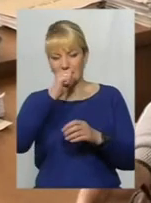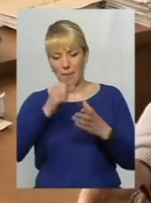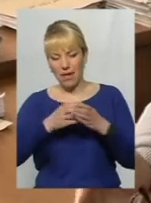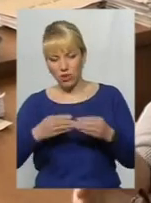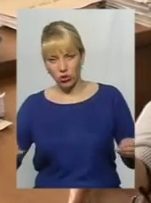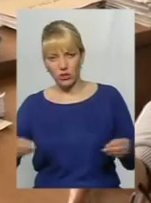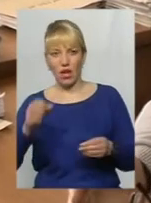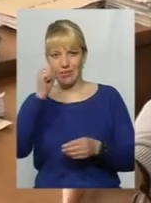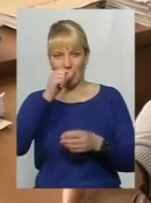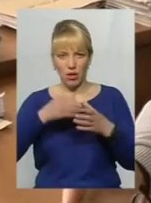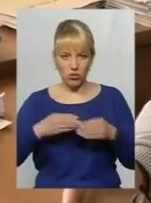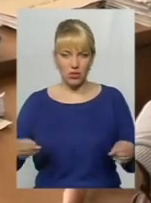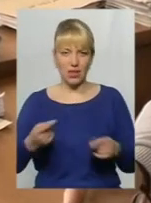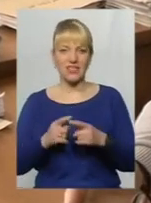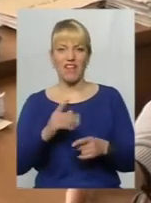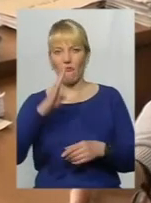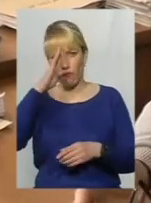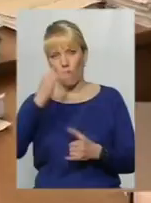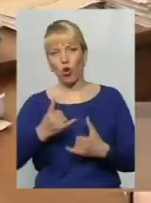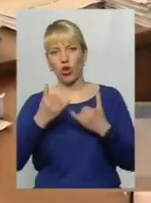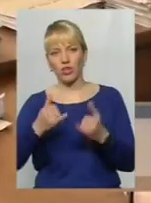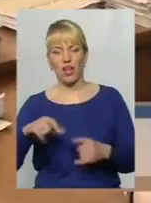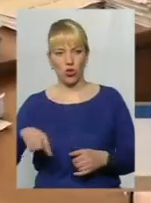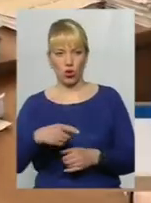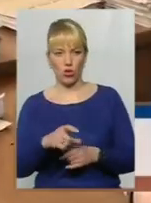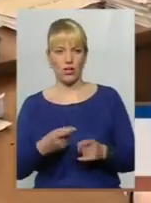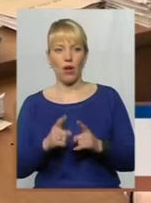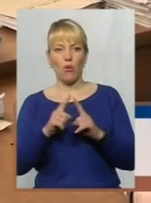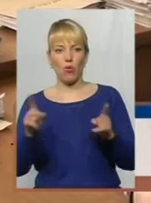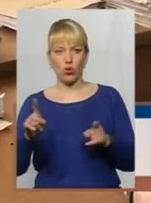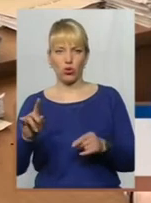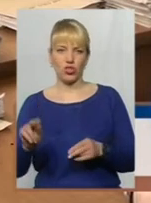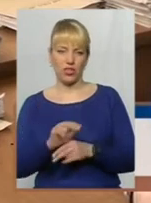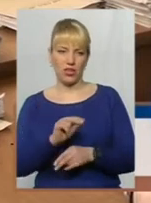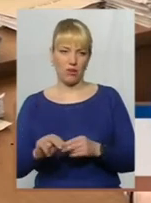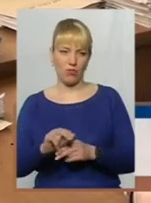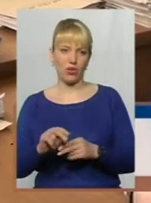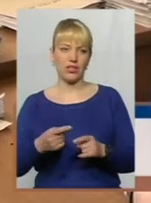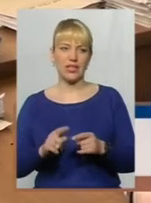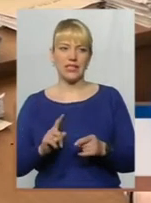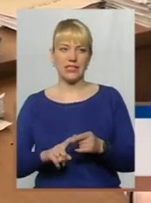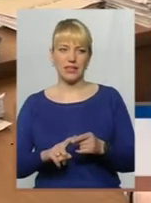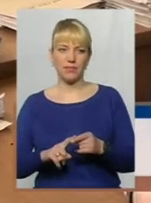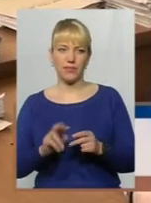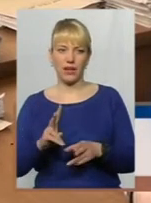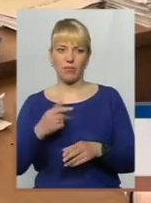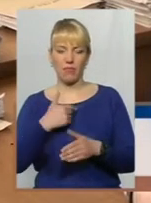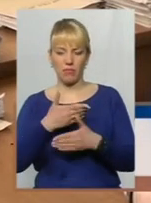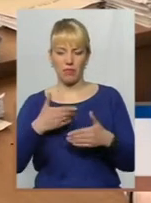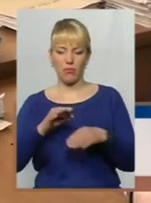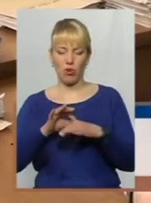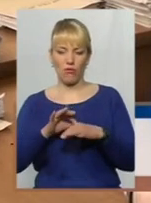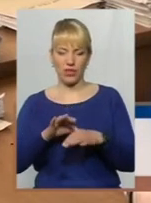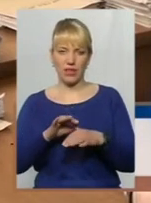найвеликий ворог для вулично-дорожньої мережі. Поточний ремонт, ямочний ремонт доріг, зараз ми проведемо обстеження,